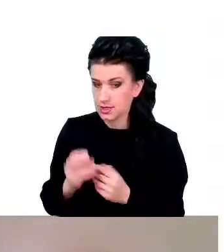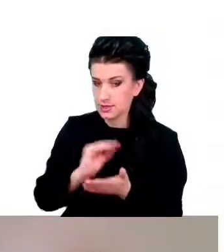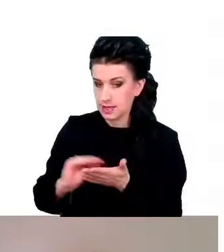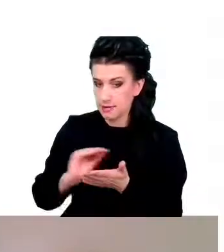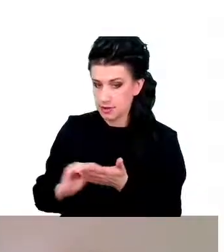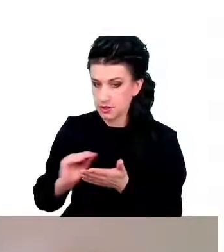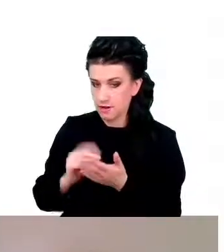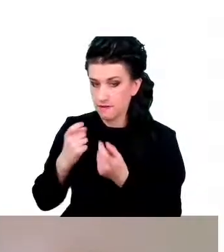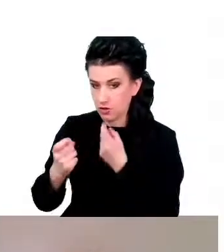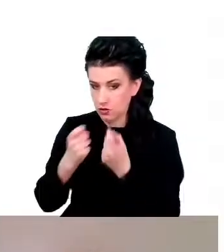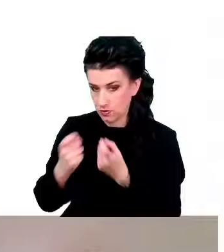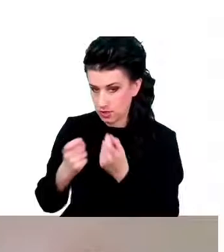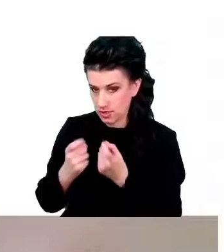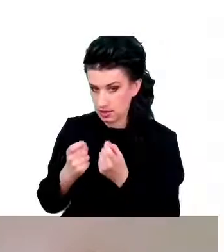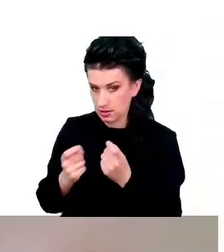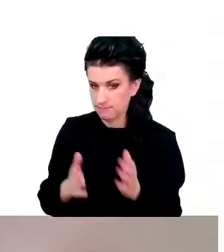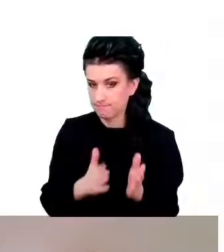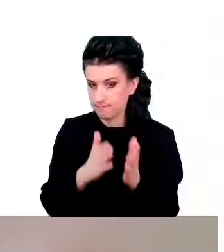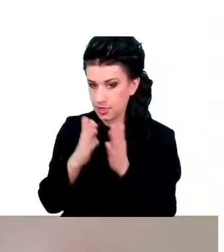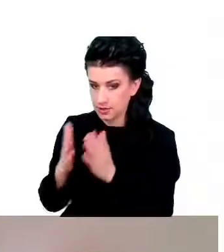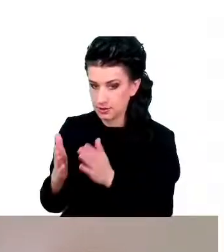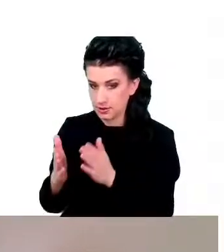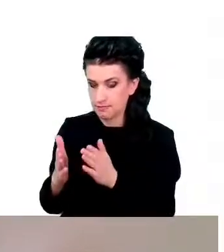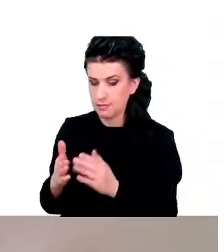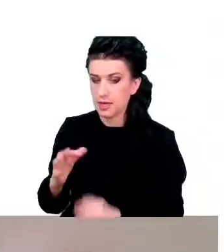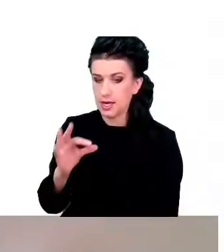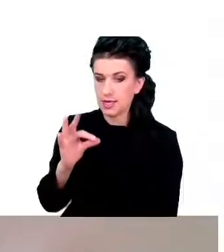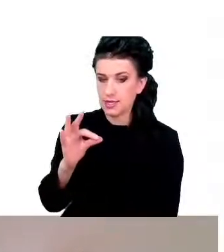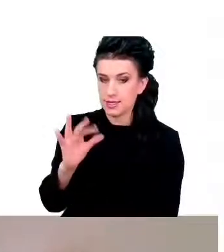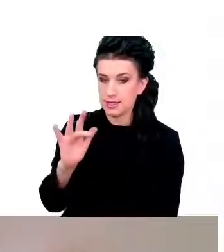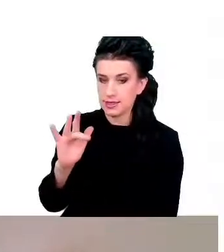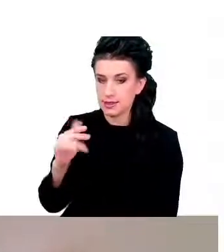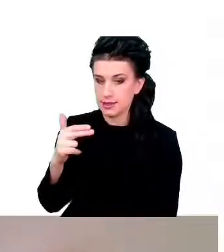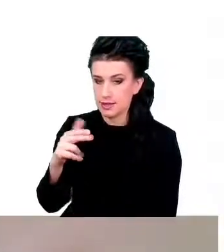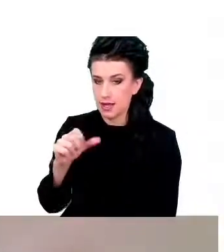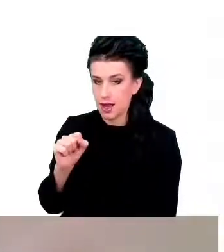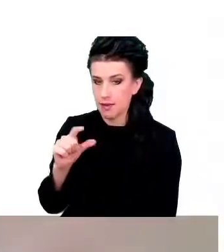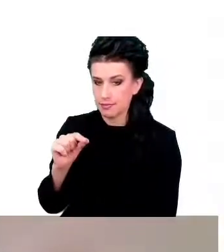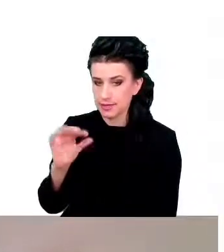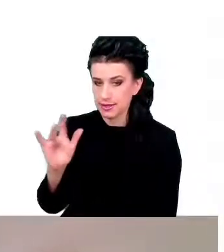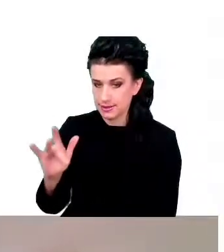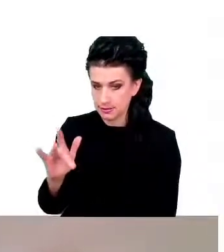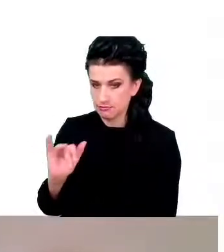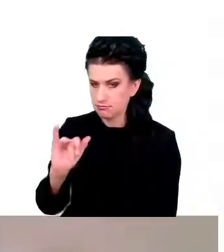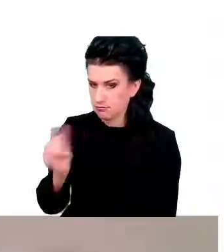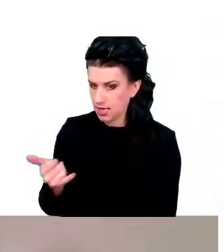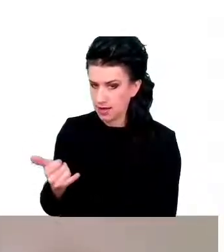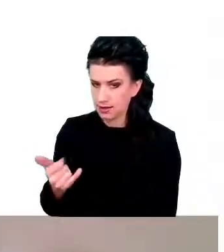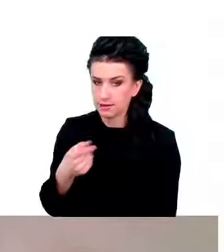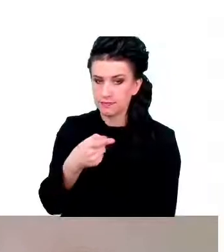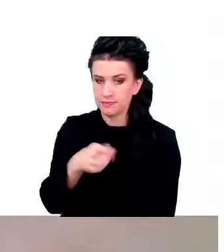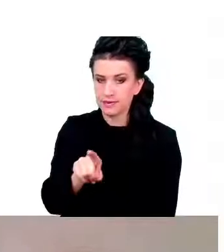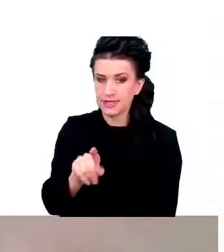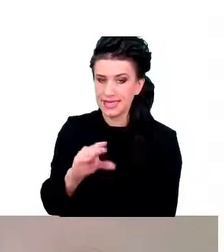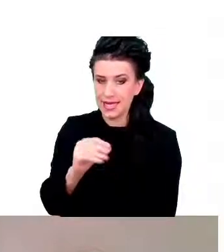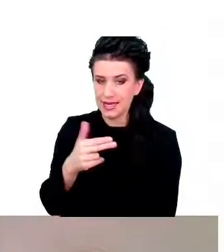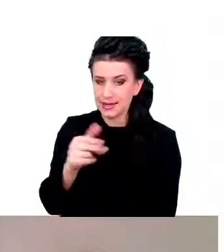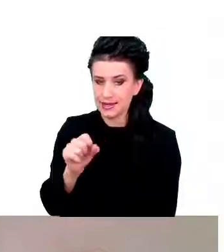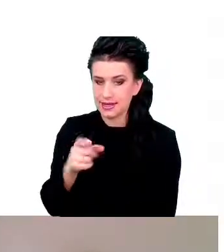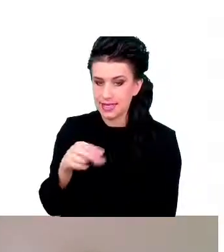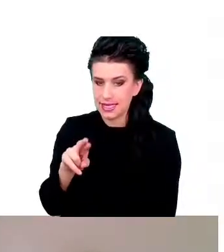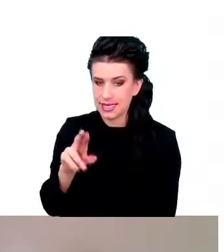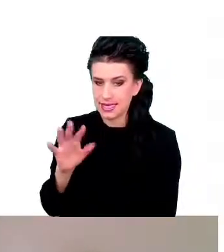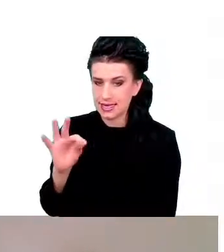tworzone są w ten sposób, że wypustki na dendrytach komórek, dendryty to są takie części